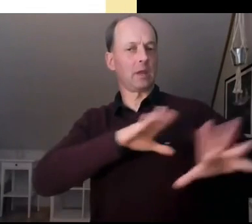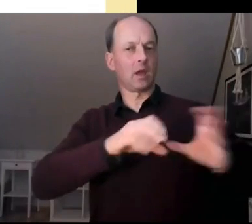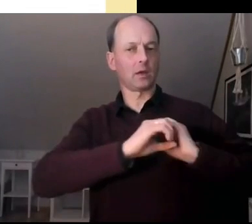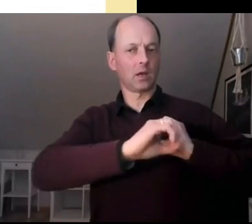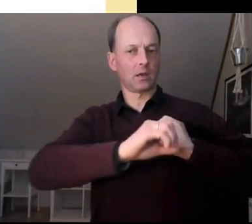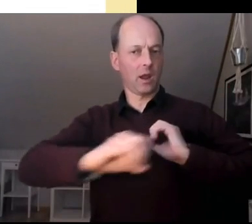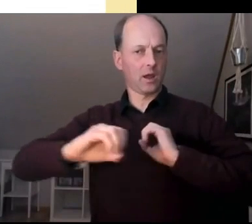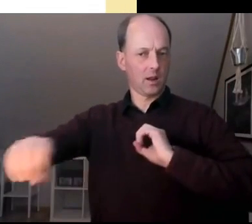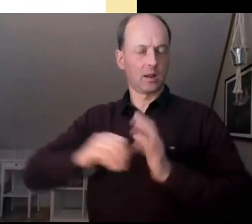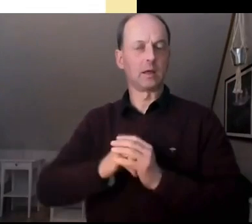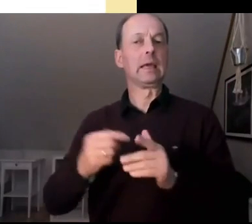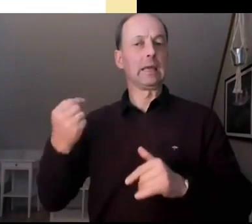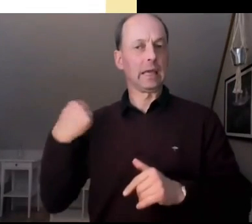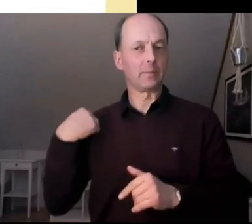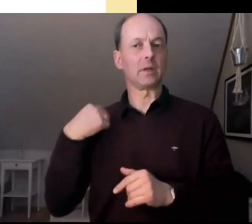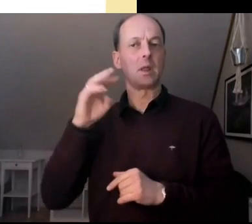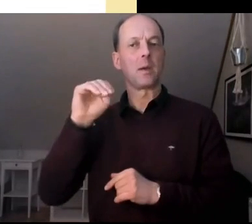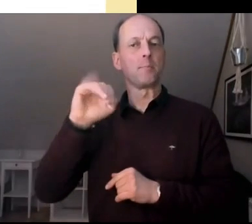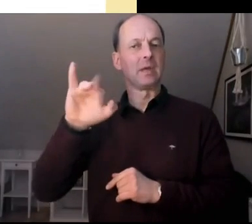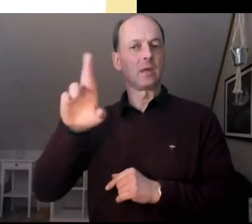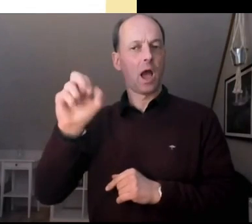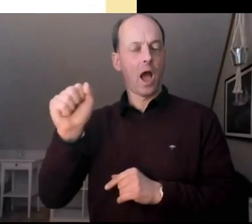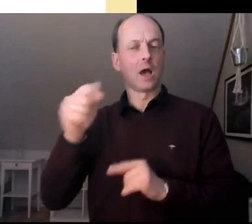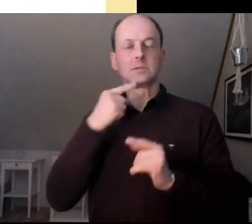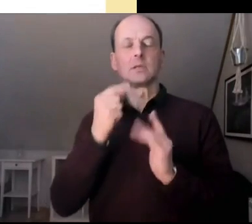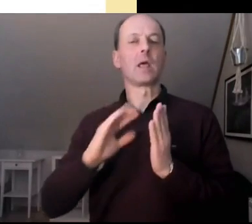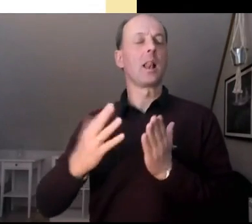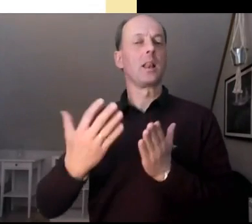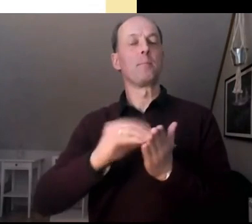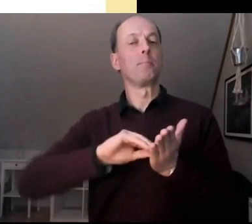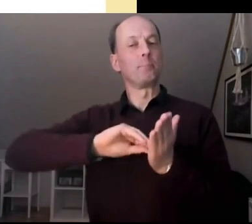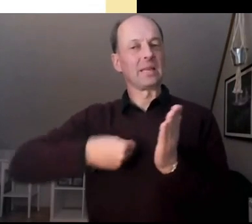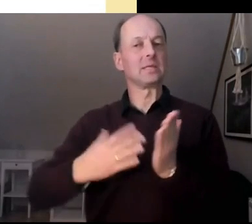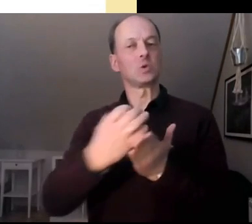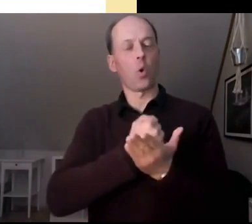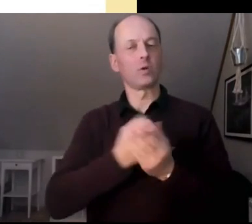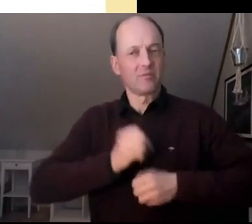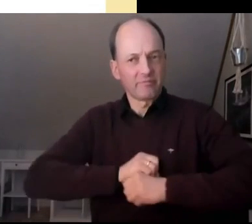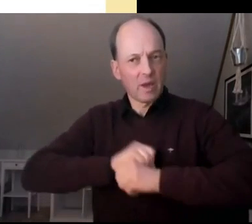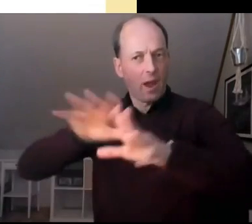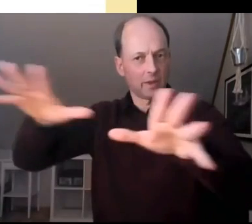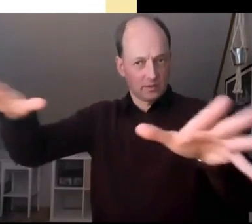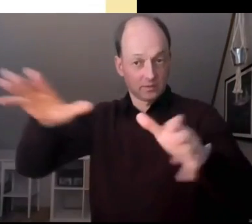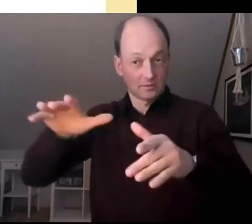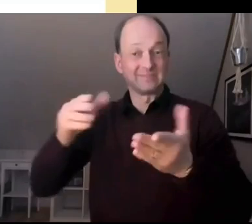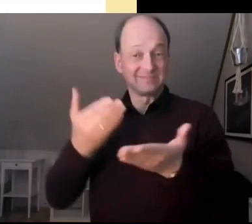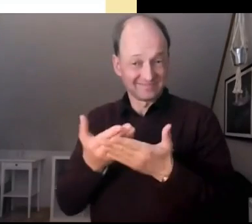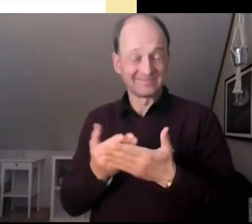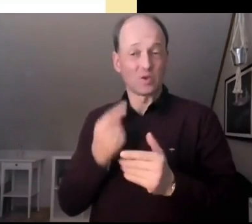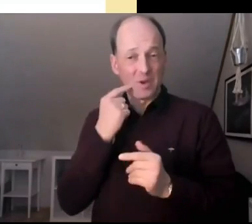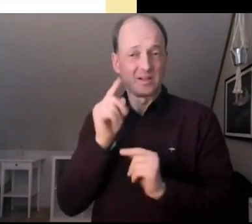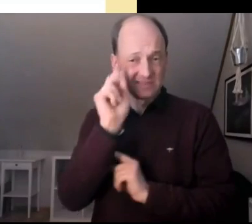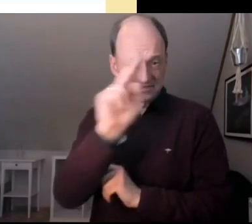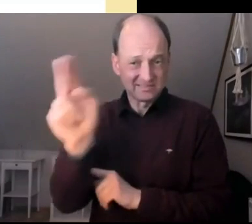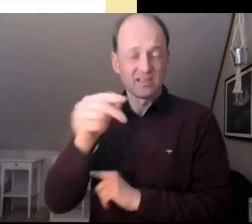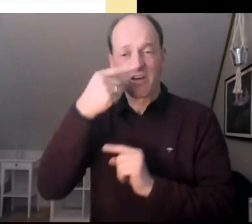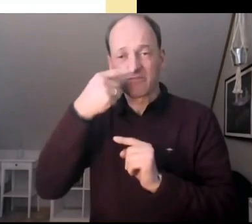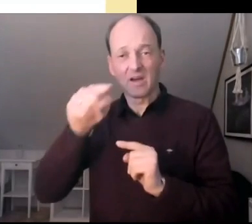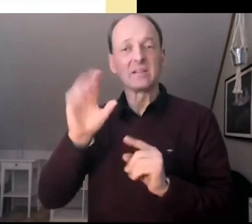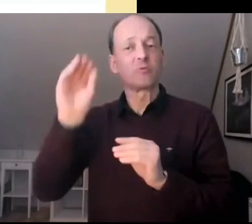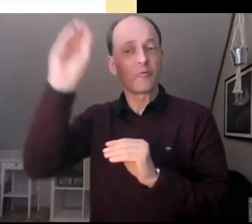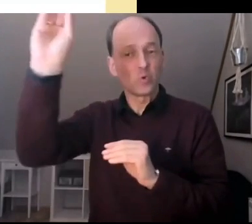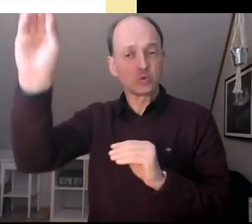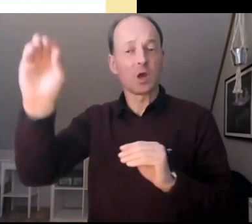was Mira gesagt hat, mit den Petitionen verbreiten. Ich rufe euch nochmal in Erinnerung. Fridays for Future, die Delegiertenabstimmung